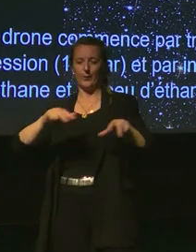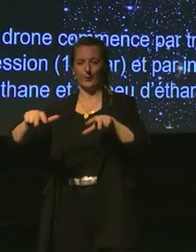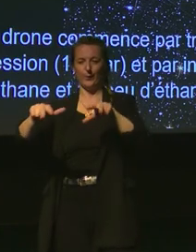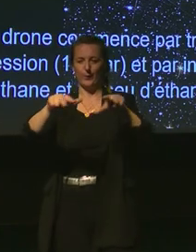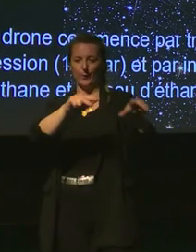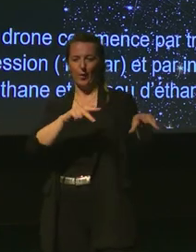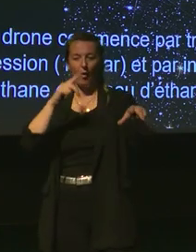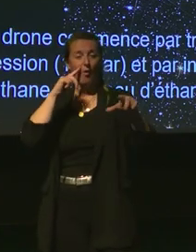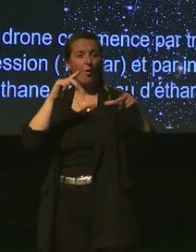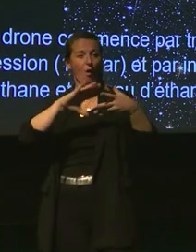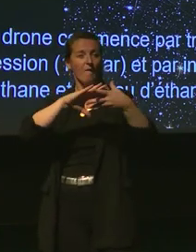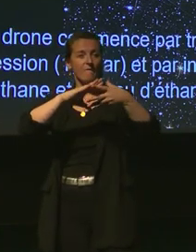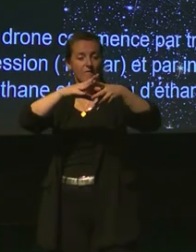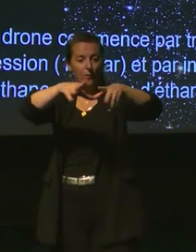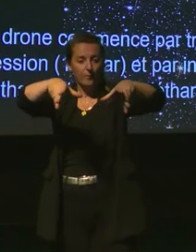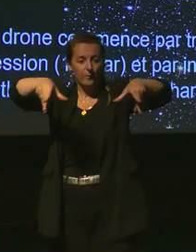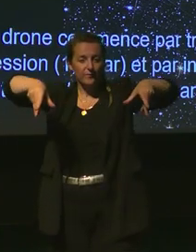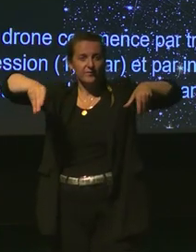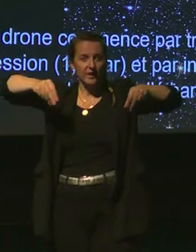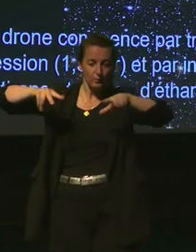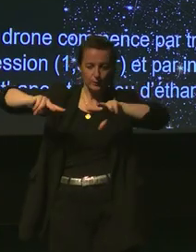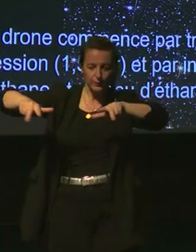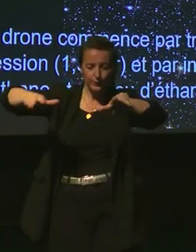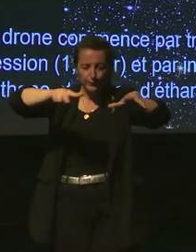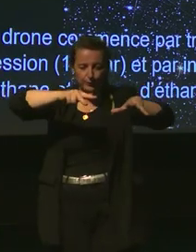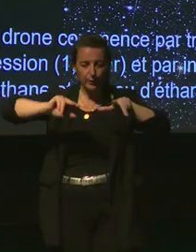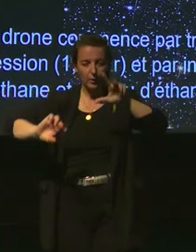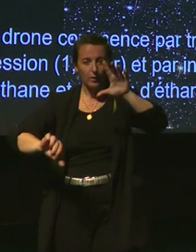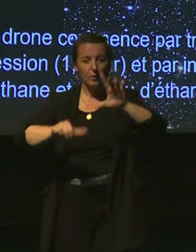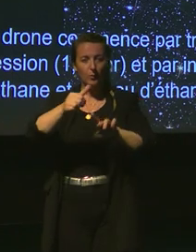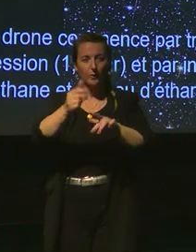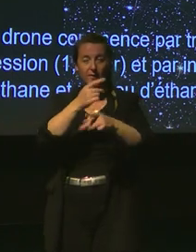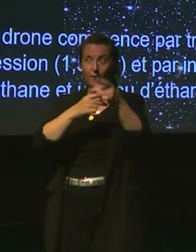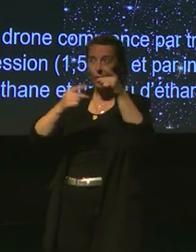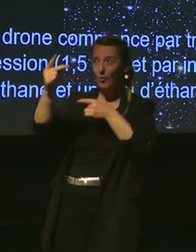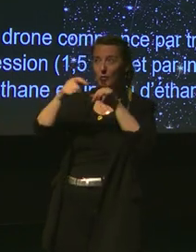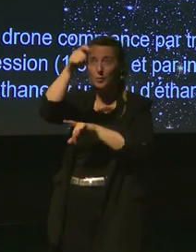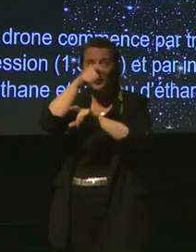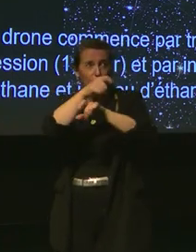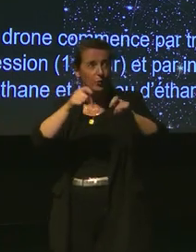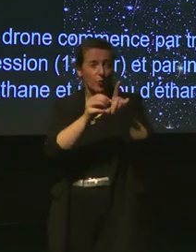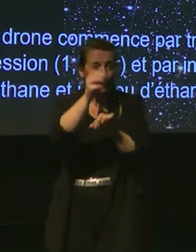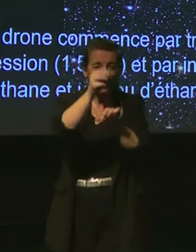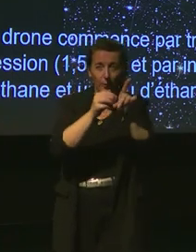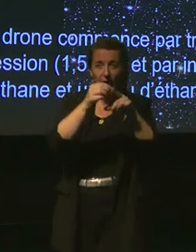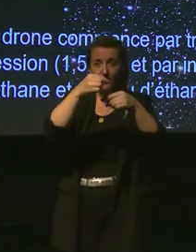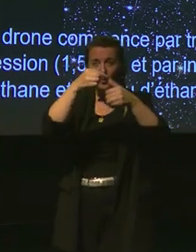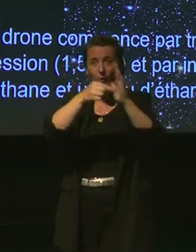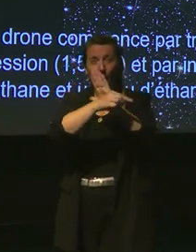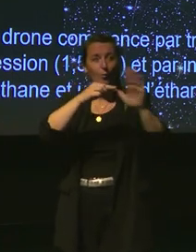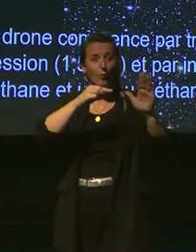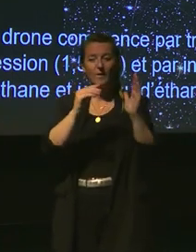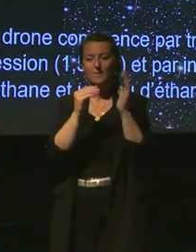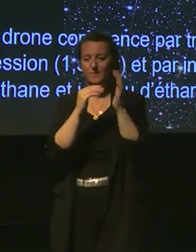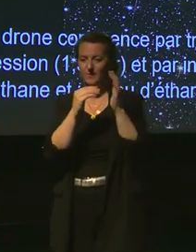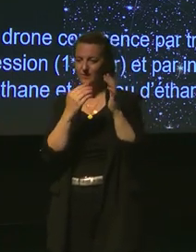le drone commence par on se bat ce qu'il mesure bien sûr il connaisse on mesurait son environnement température moins cent soixante il mesurait